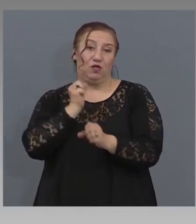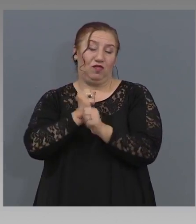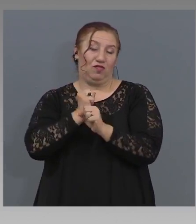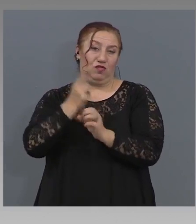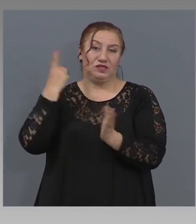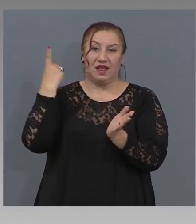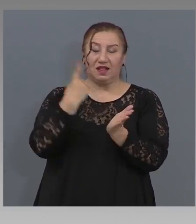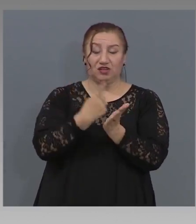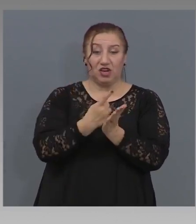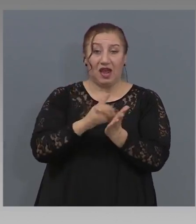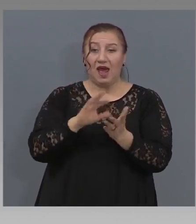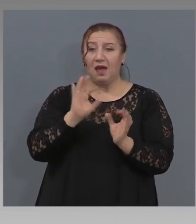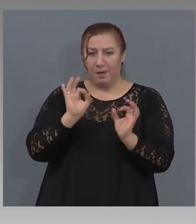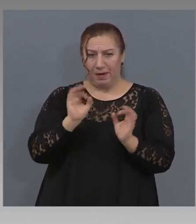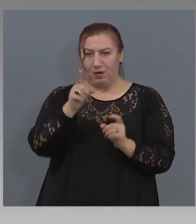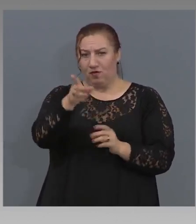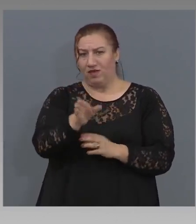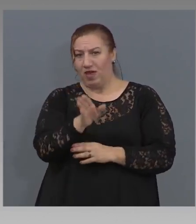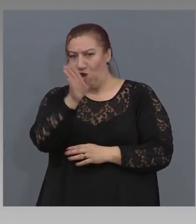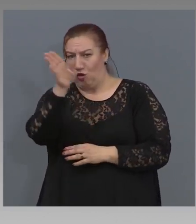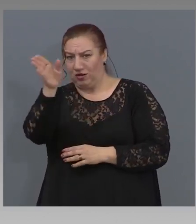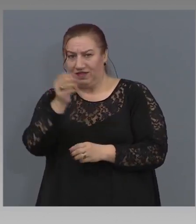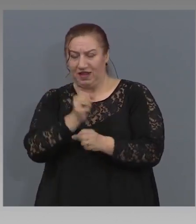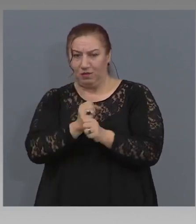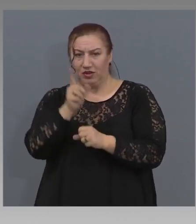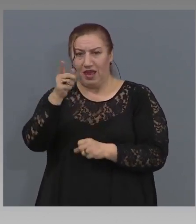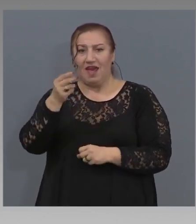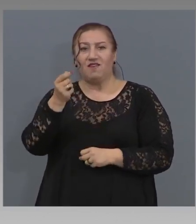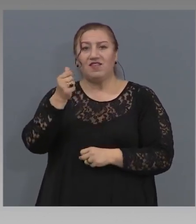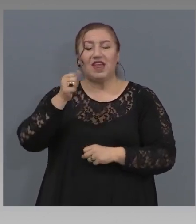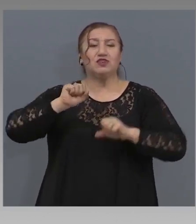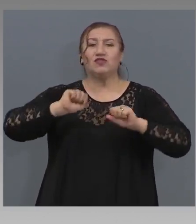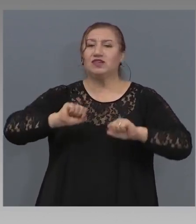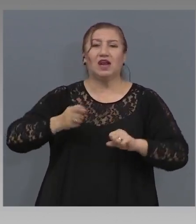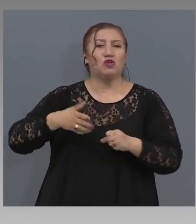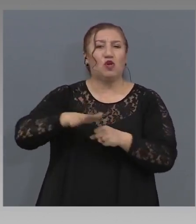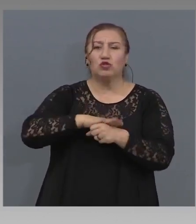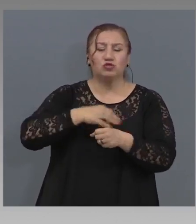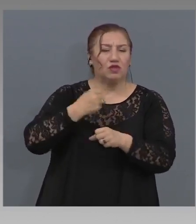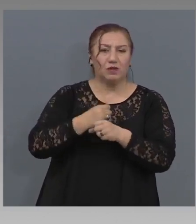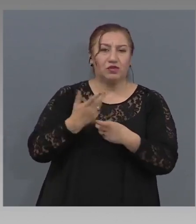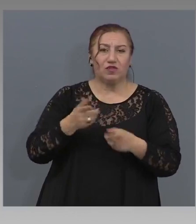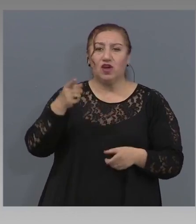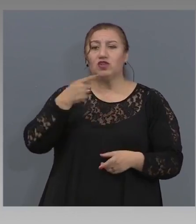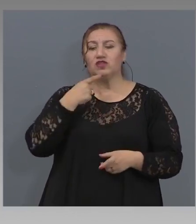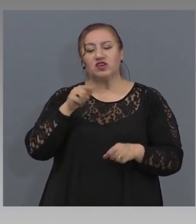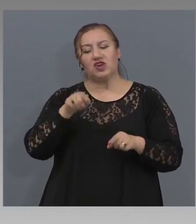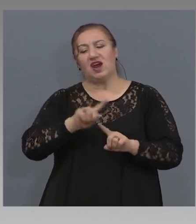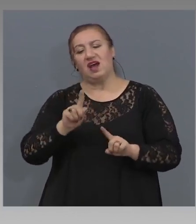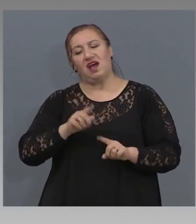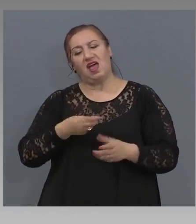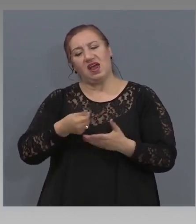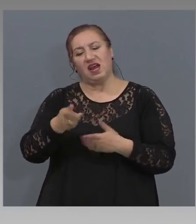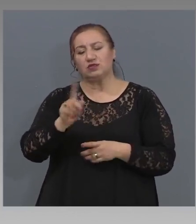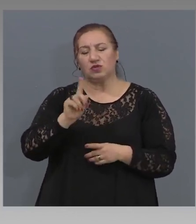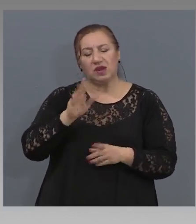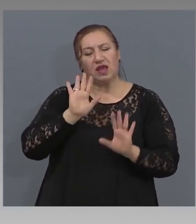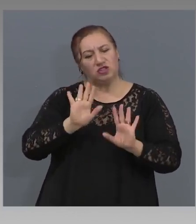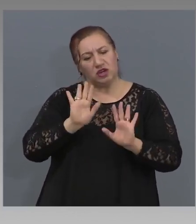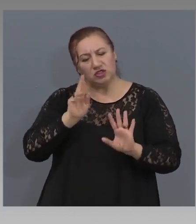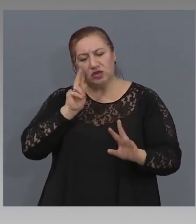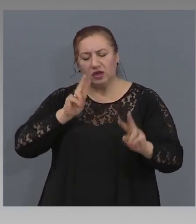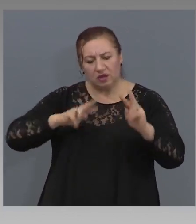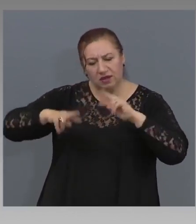отидете там, където вие работите, при финансовия директор, неговата основна работа е също да ви каже този разход трябва да се погледне по